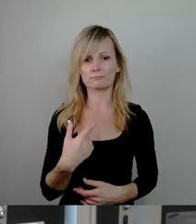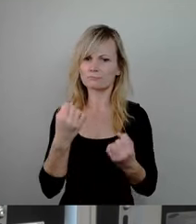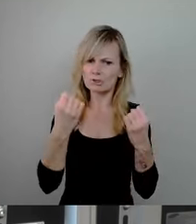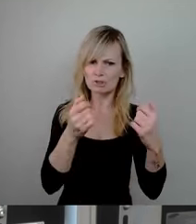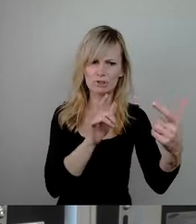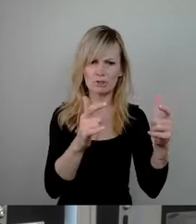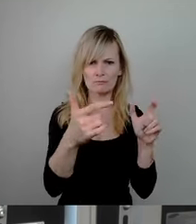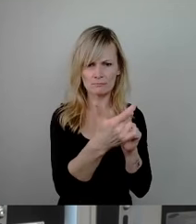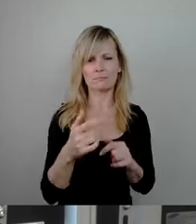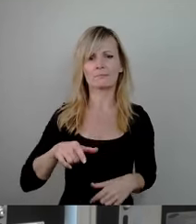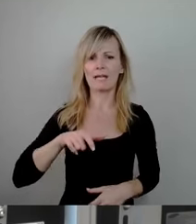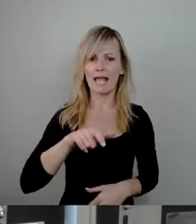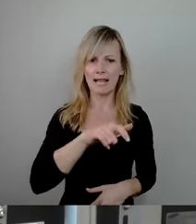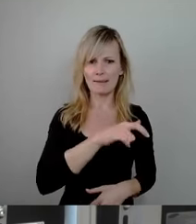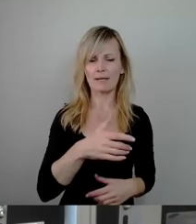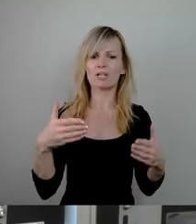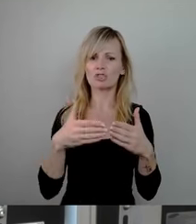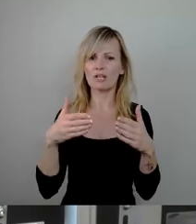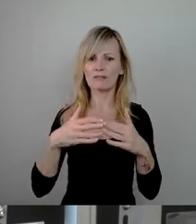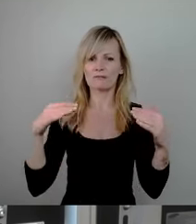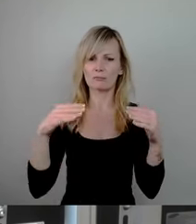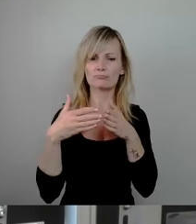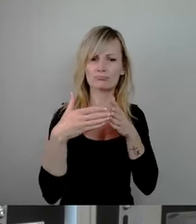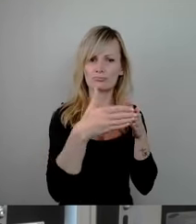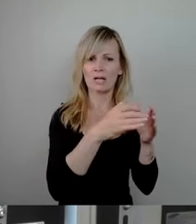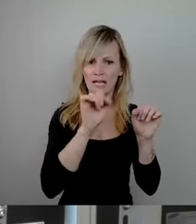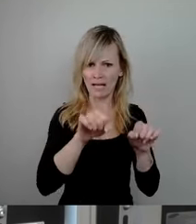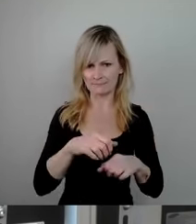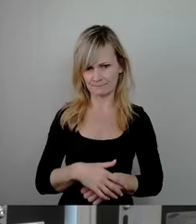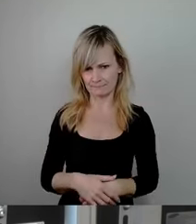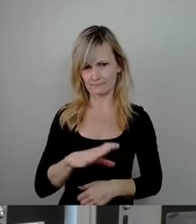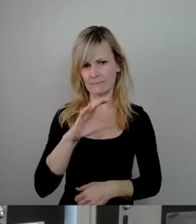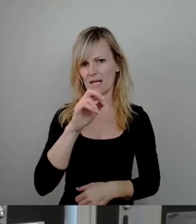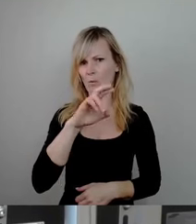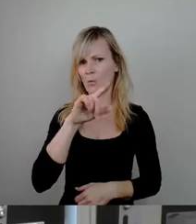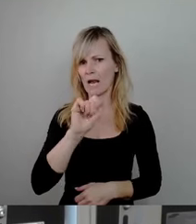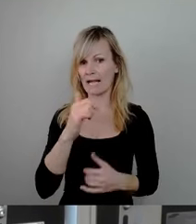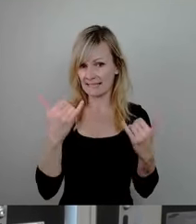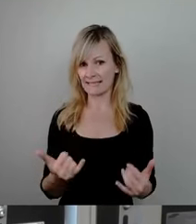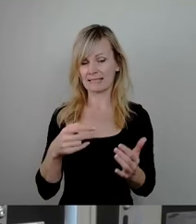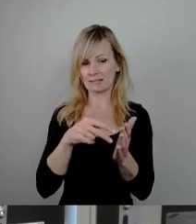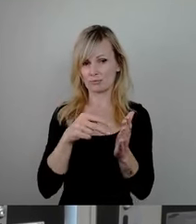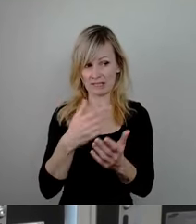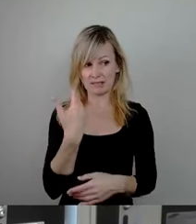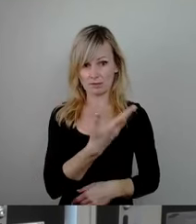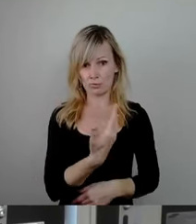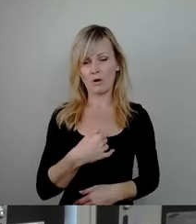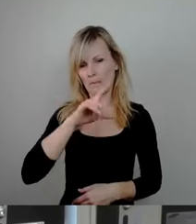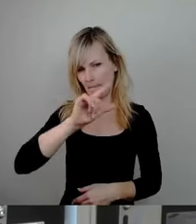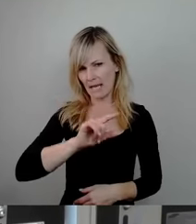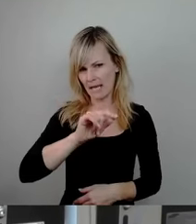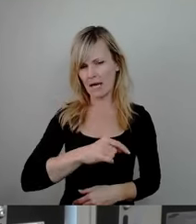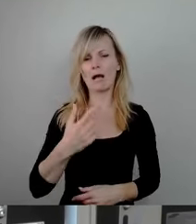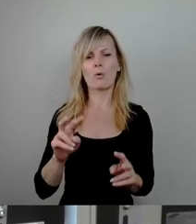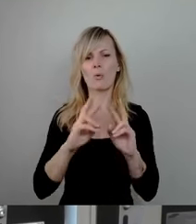Elbe und Schiffsverkehr wieder fließen können. Carola in ihrem jetzigen Zustand zu erhalten, ist viel billiger, umweltschonender